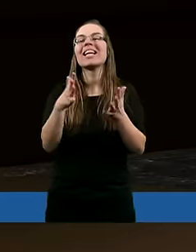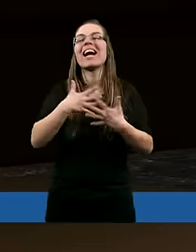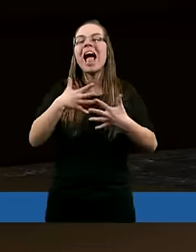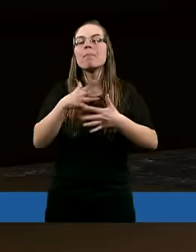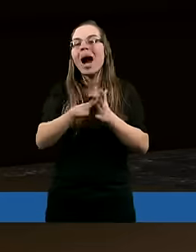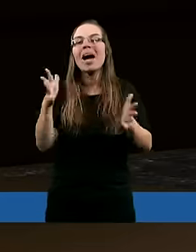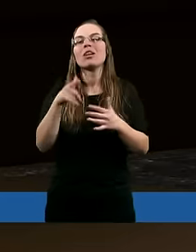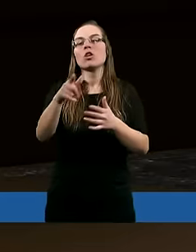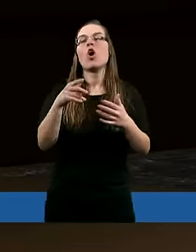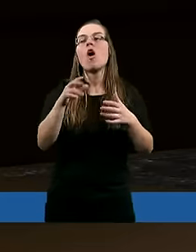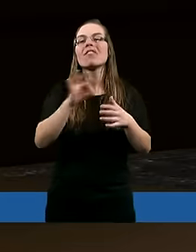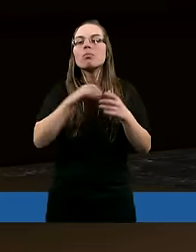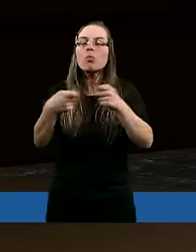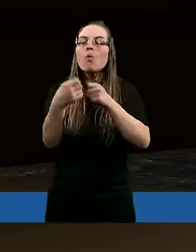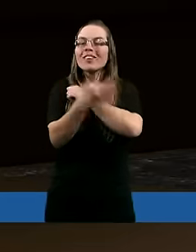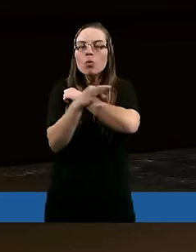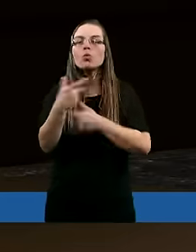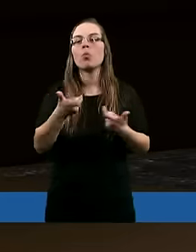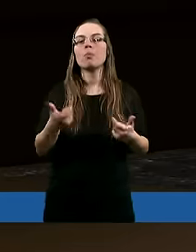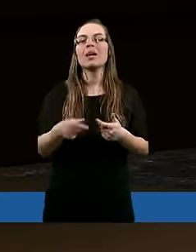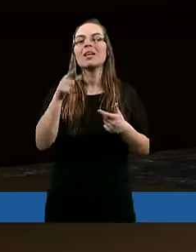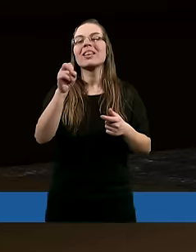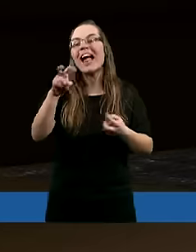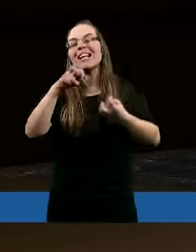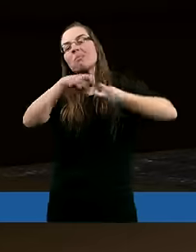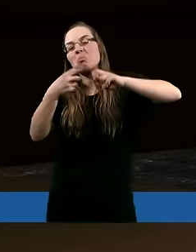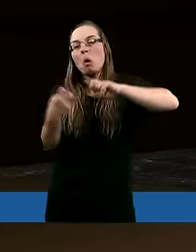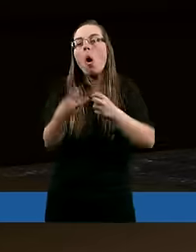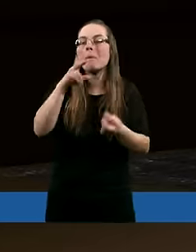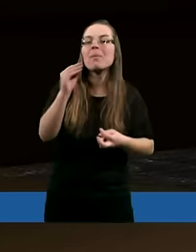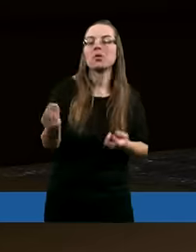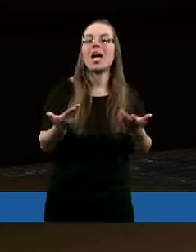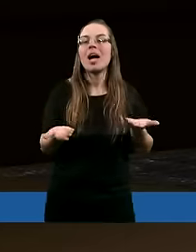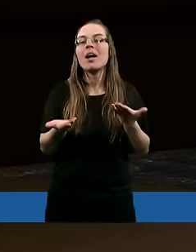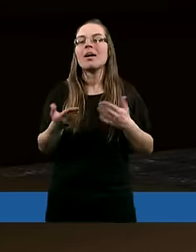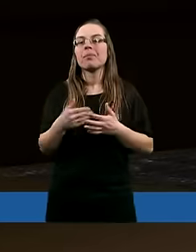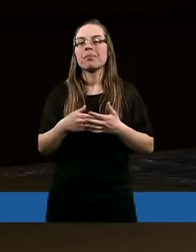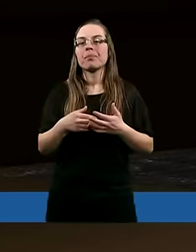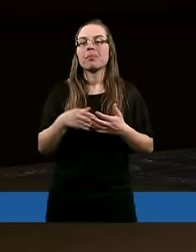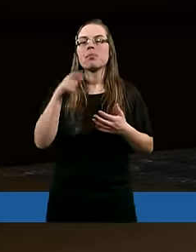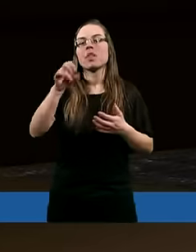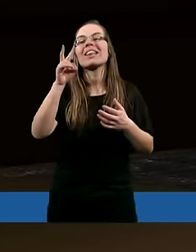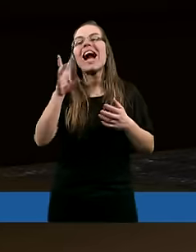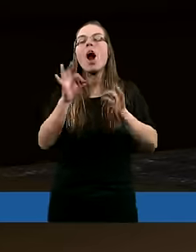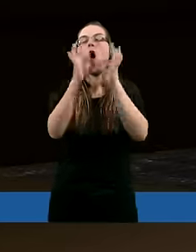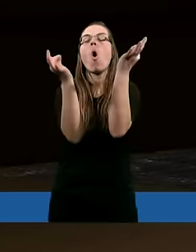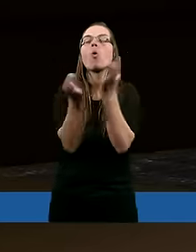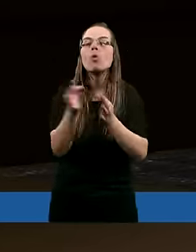troszeczkę, nawet kiedyś zadawałam na wspólnym studium, taki problem, że może to takie